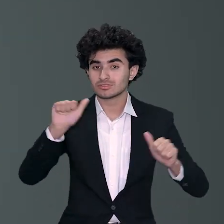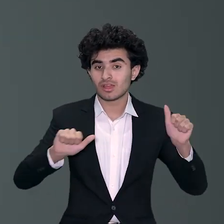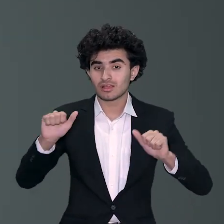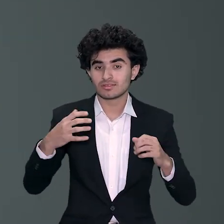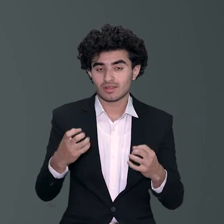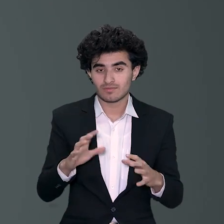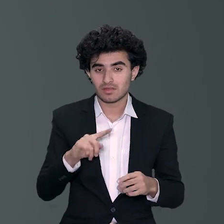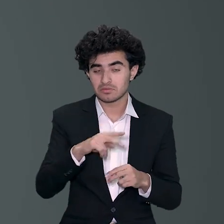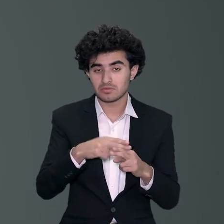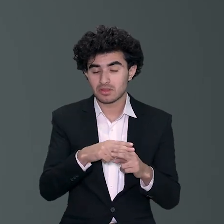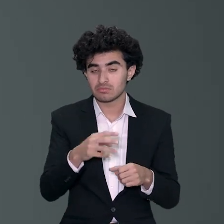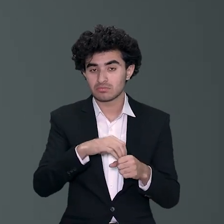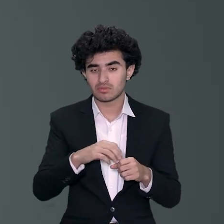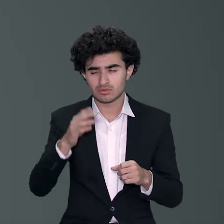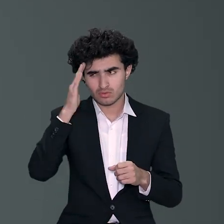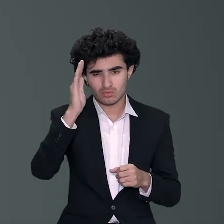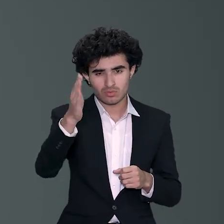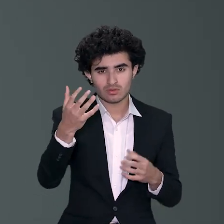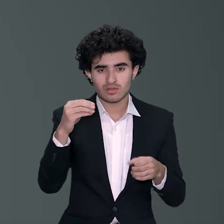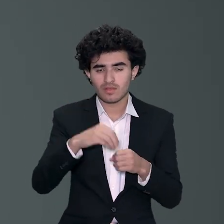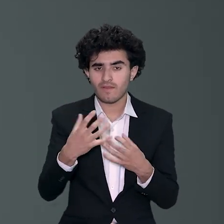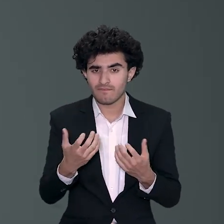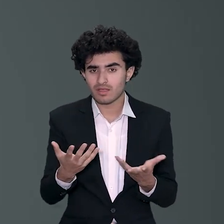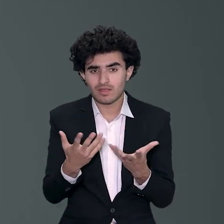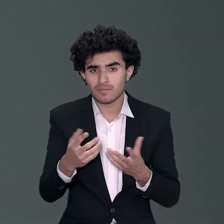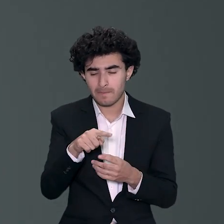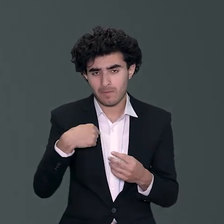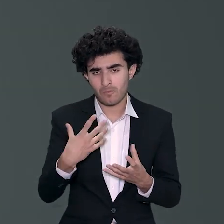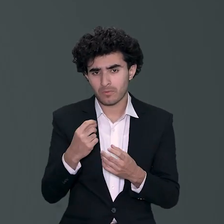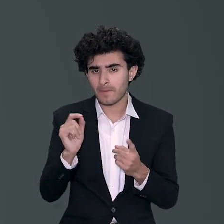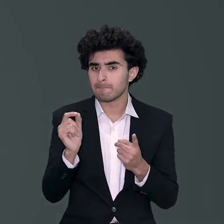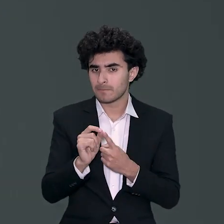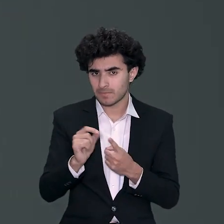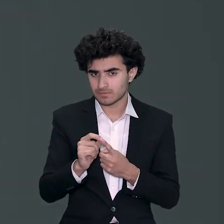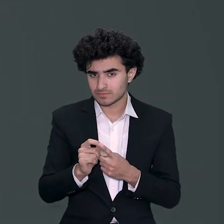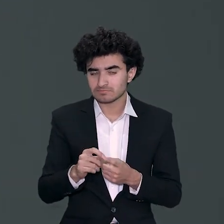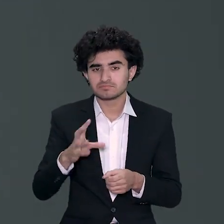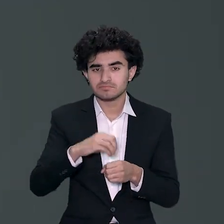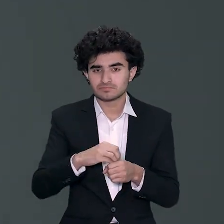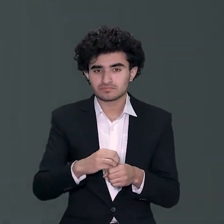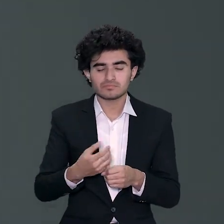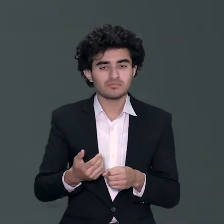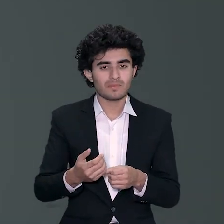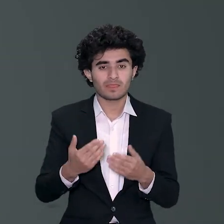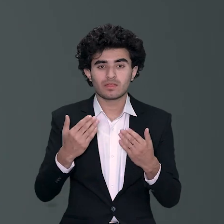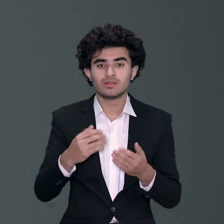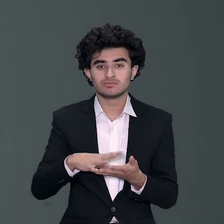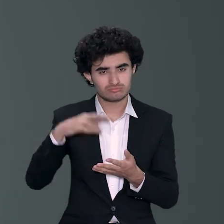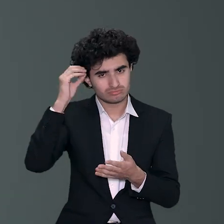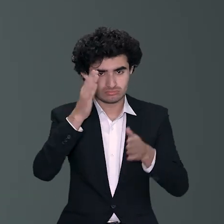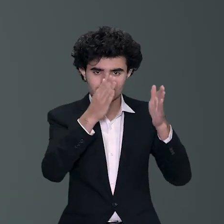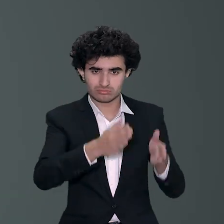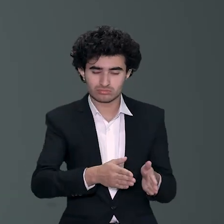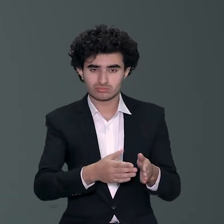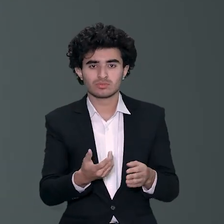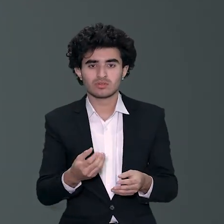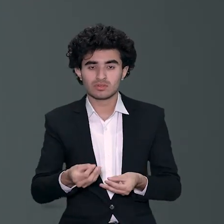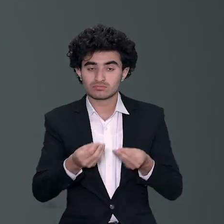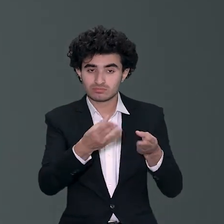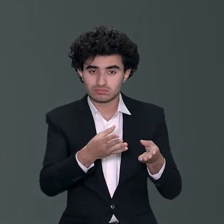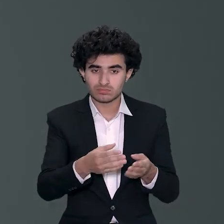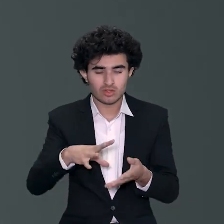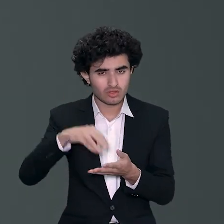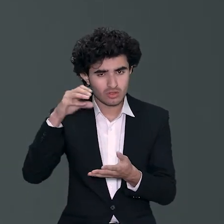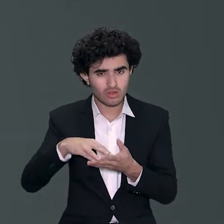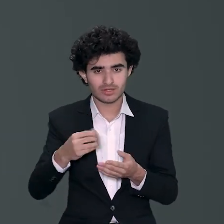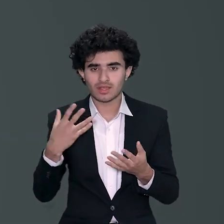close friend کو اس کے نام میں وہ science چھپی ہے اس کے نام میں mission چھپا ہے جو ہم کرنا چاہ رہے تھے کہ ہم پاکستان میں